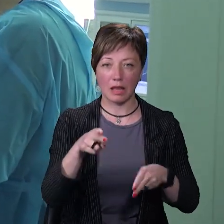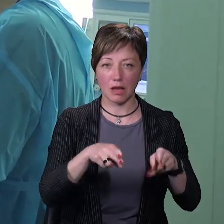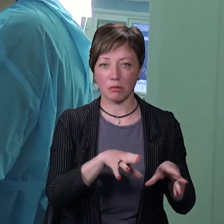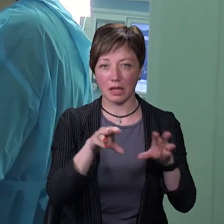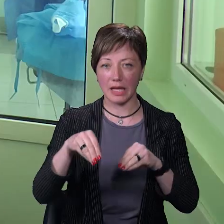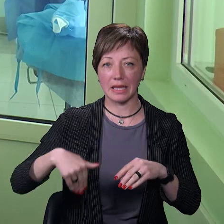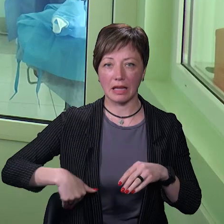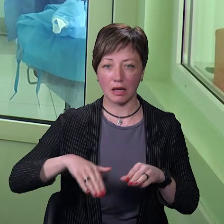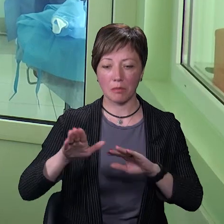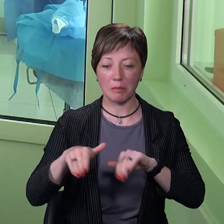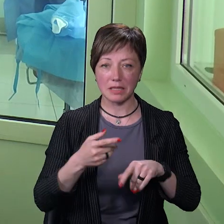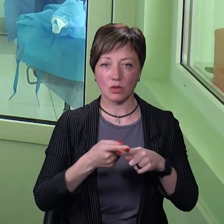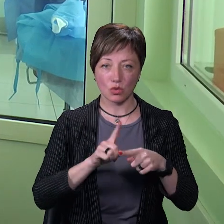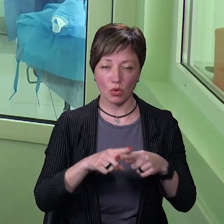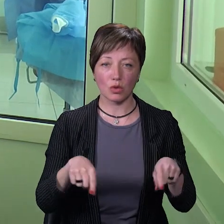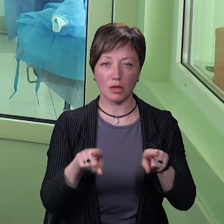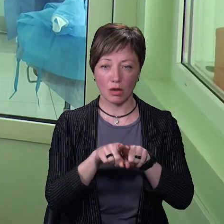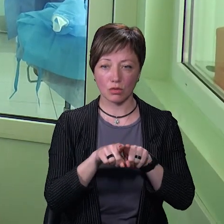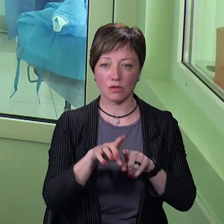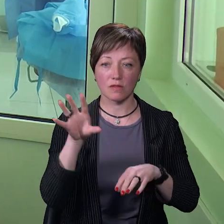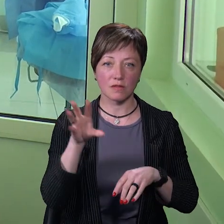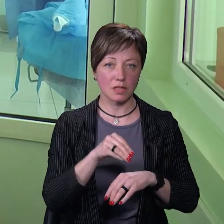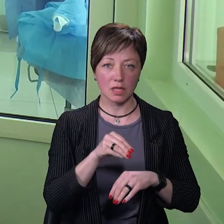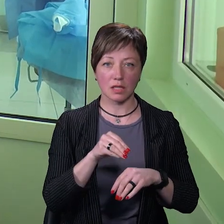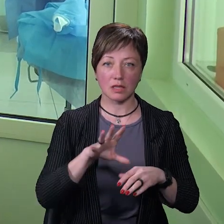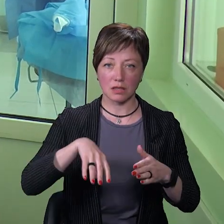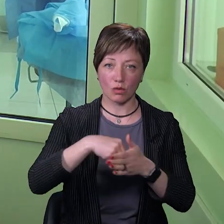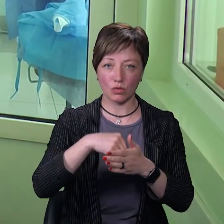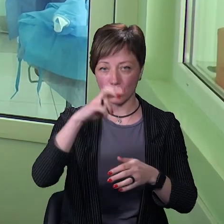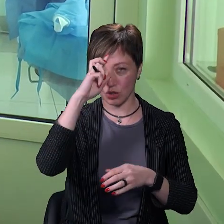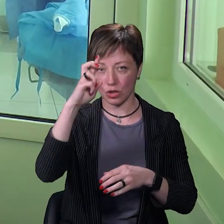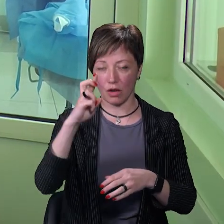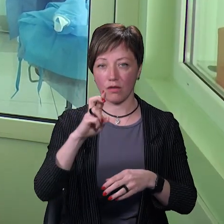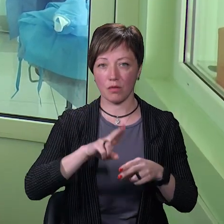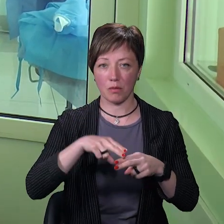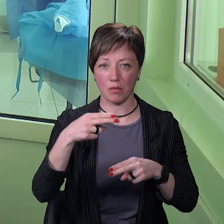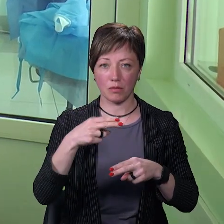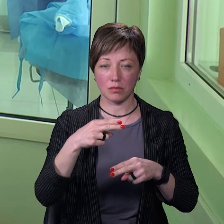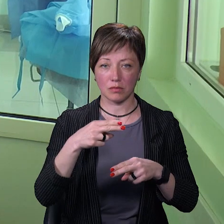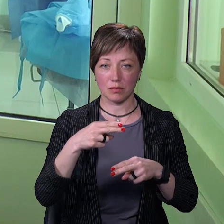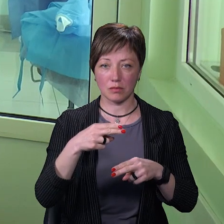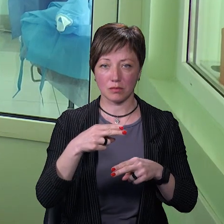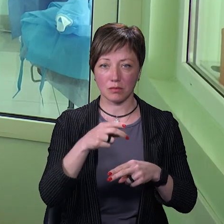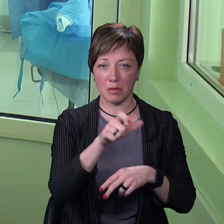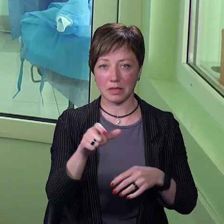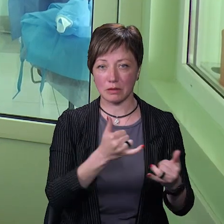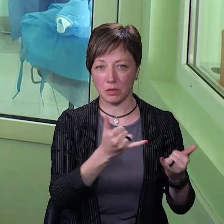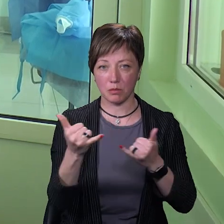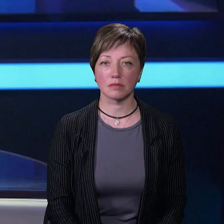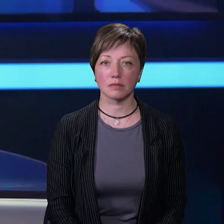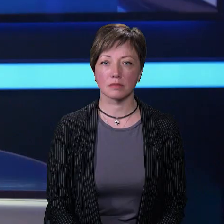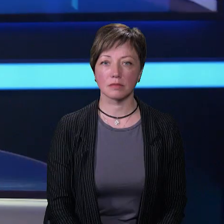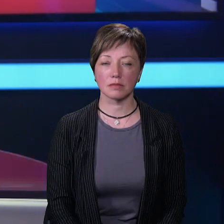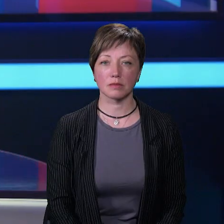нерки. І після трансплантації також все за рахунок держави буде пацієнтам забезпечено.